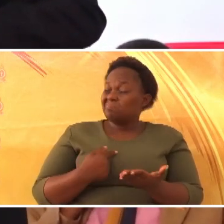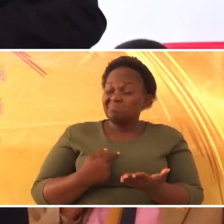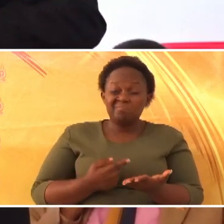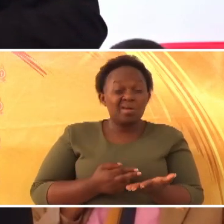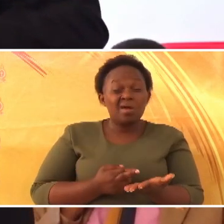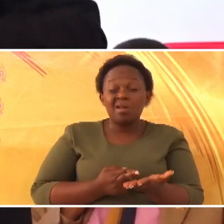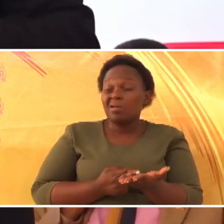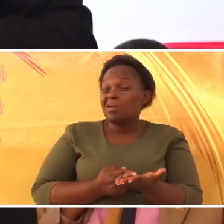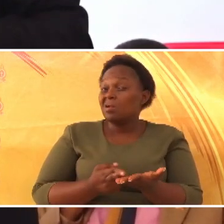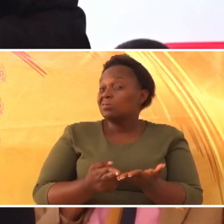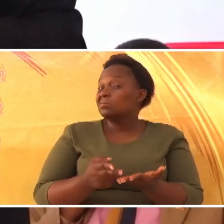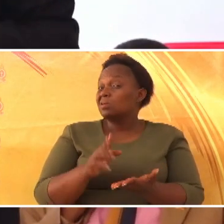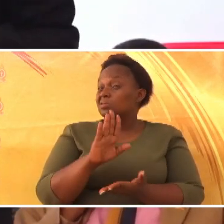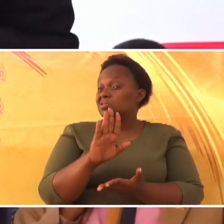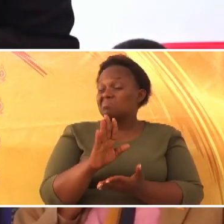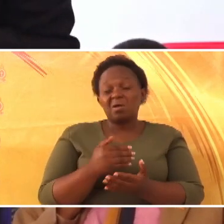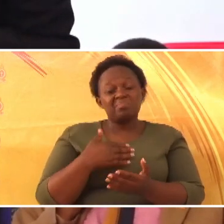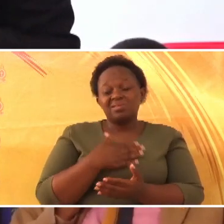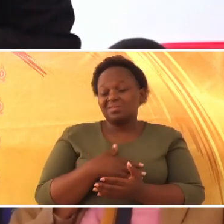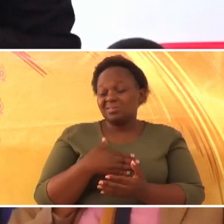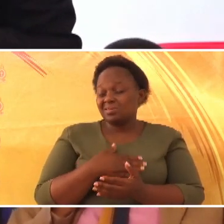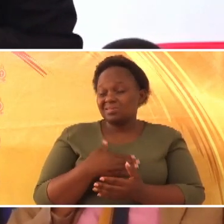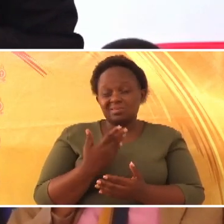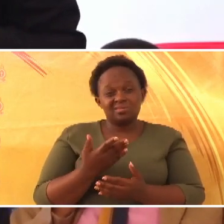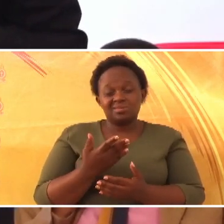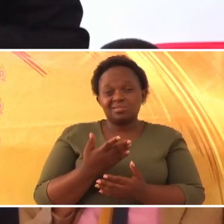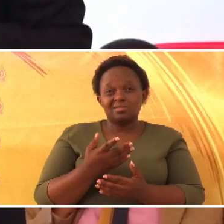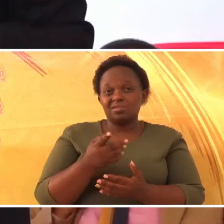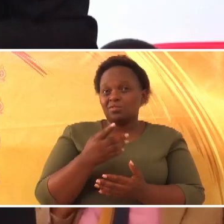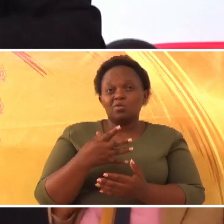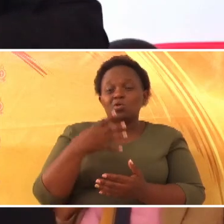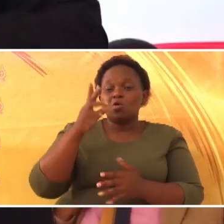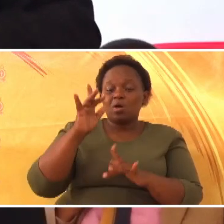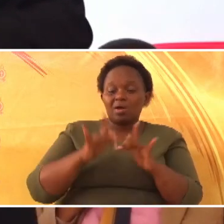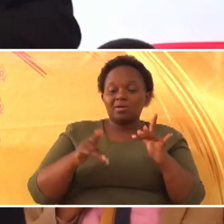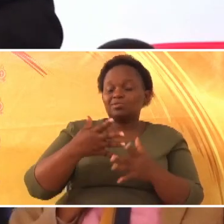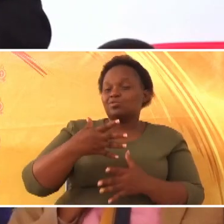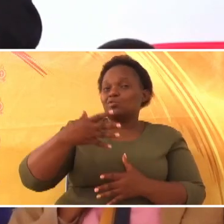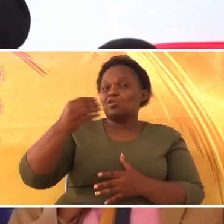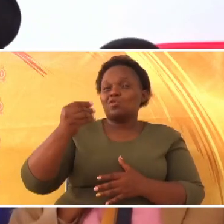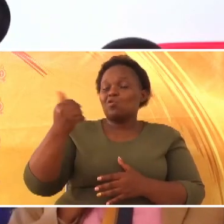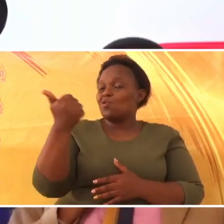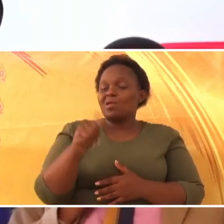mungu watu,